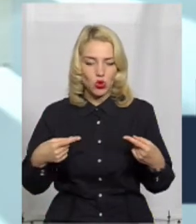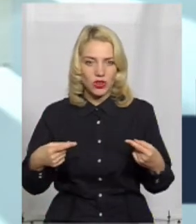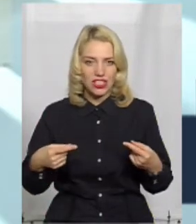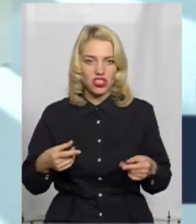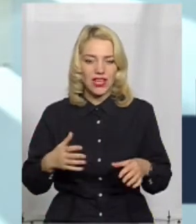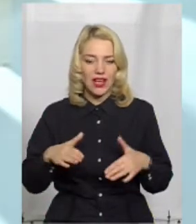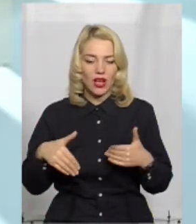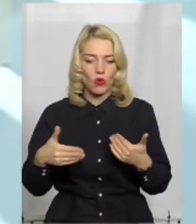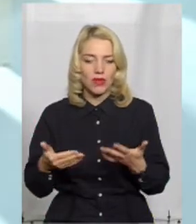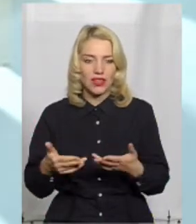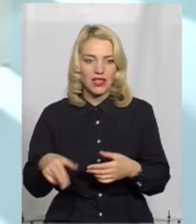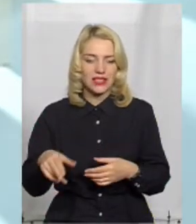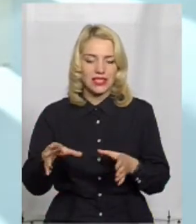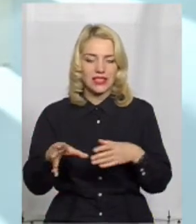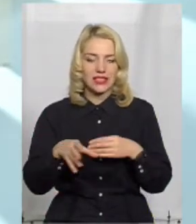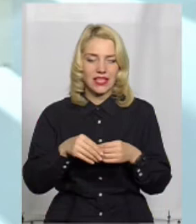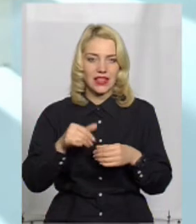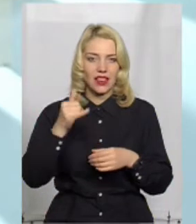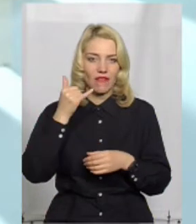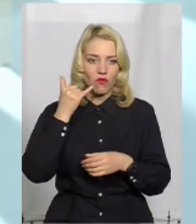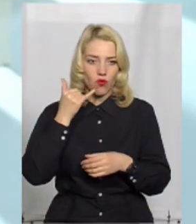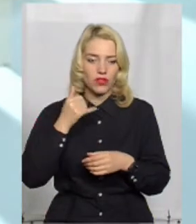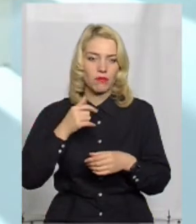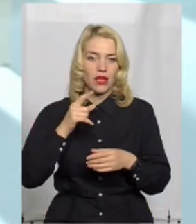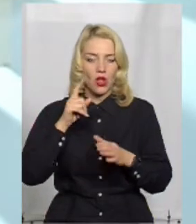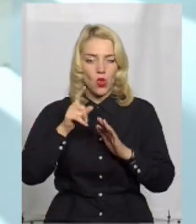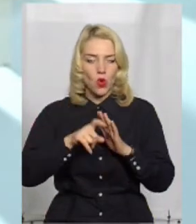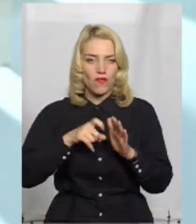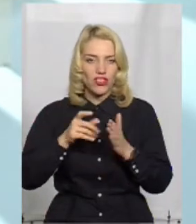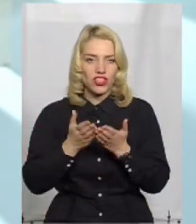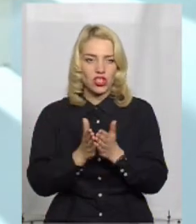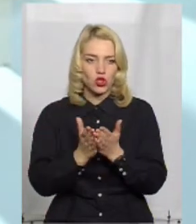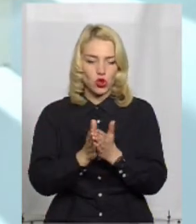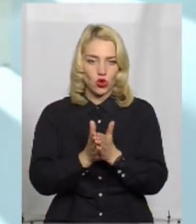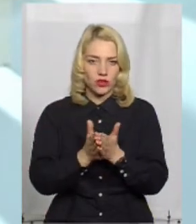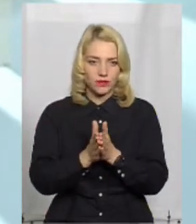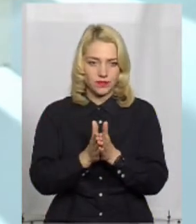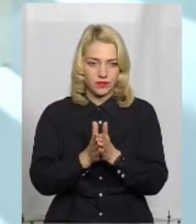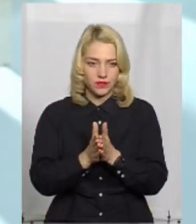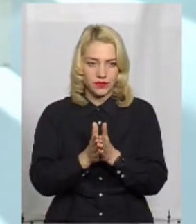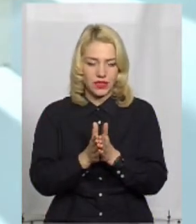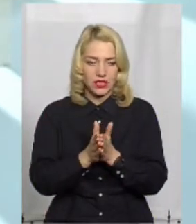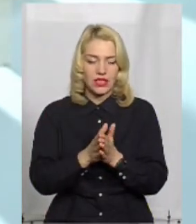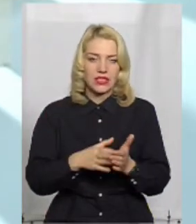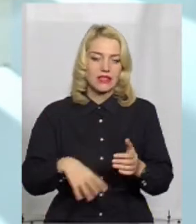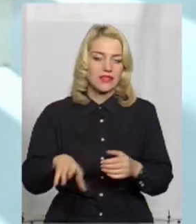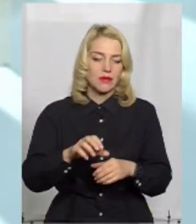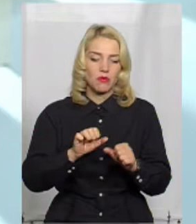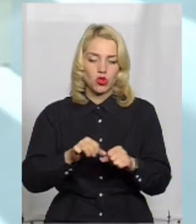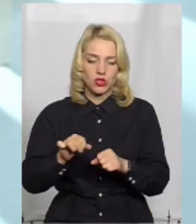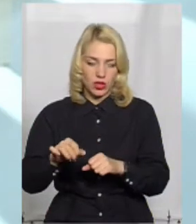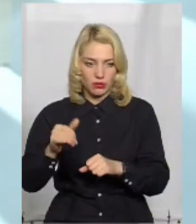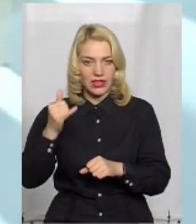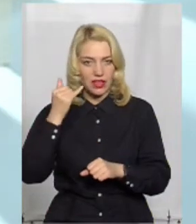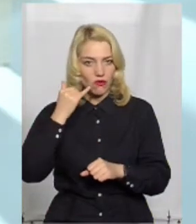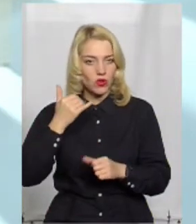рекомендації з телефонами, такий довідничок досить солідний, з усіма можливими телефонами,